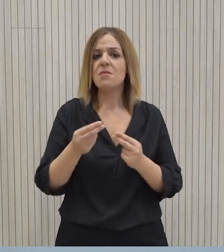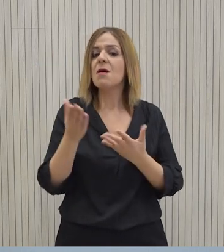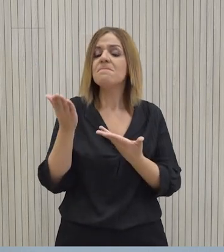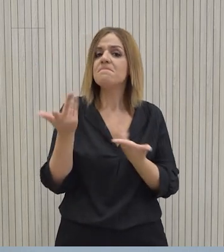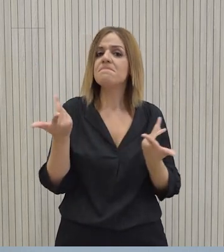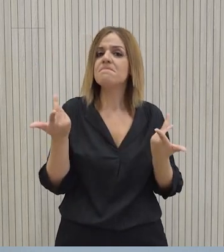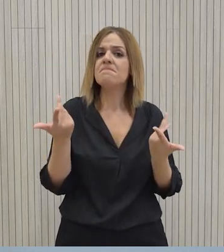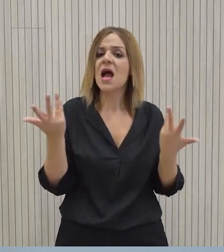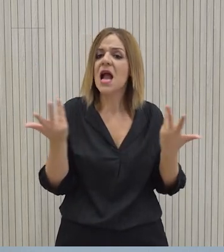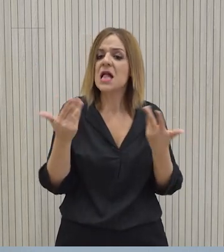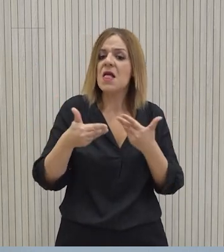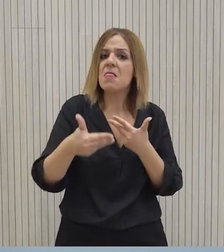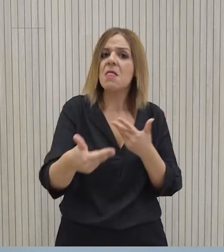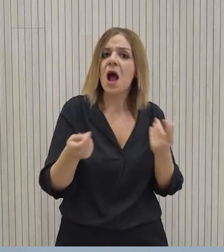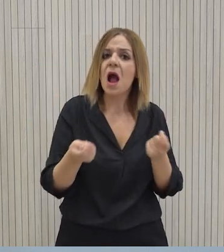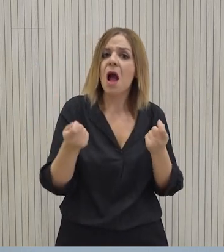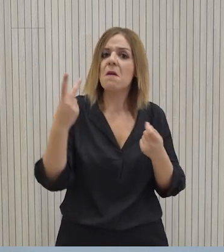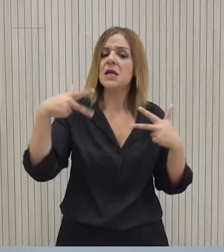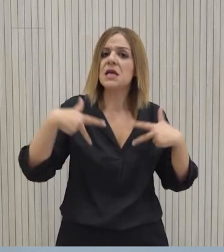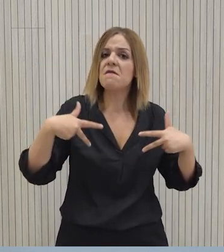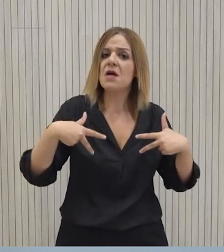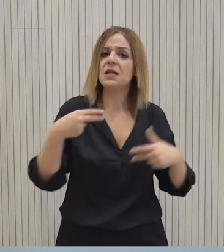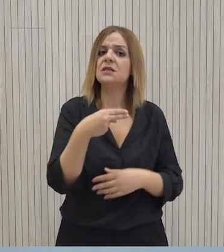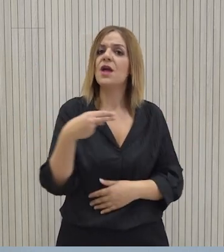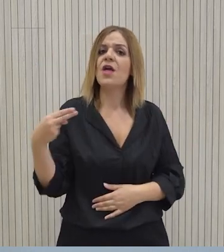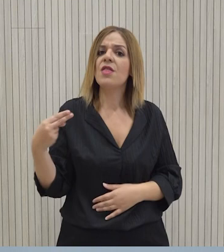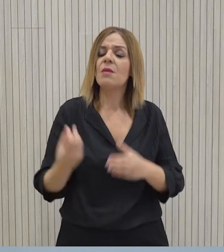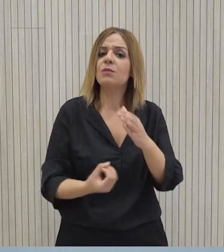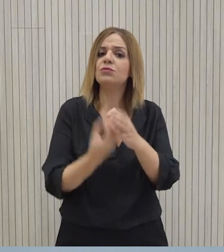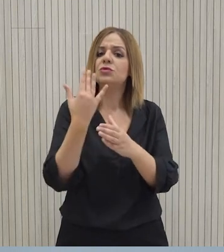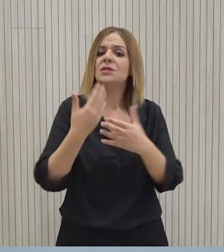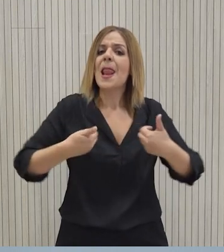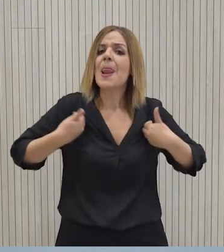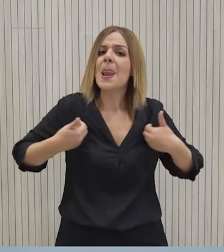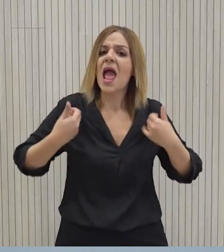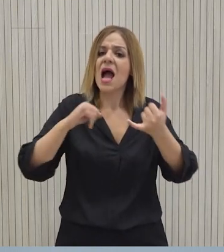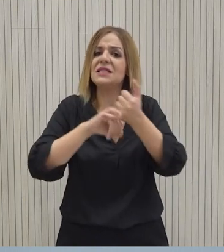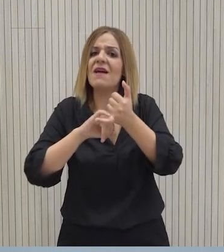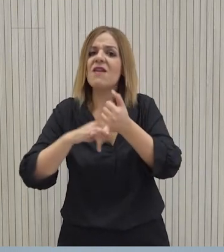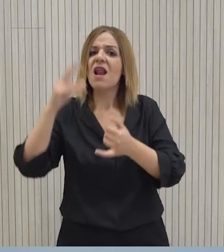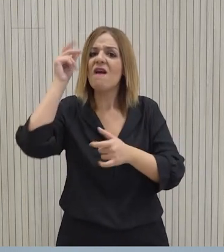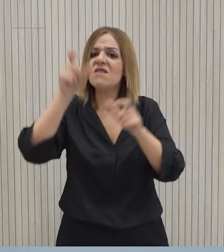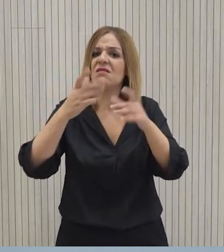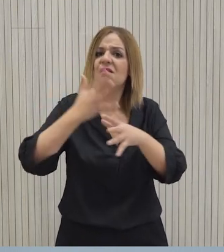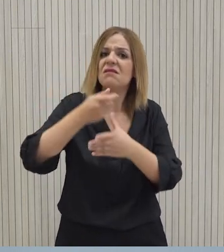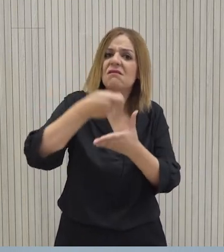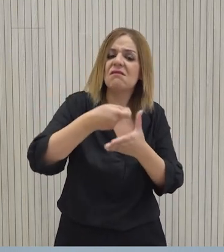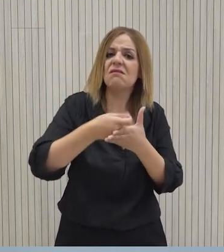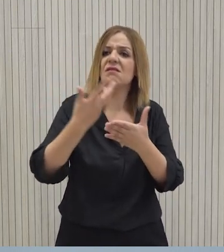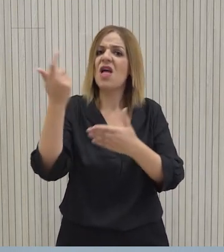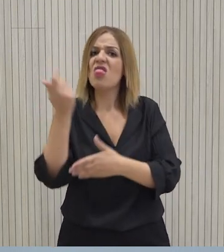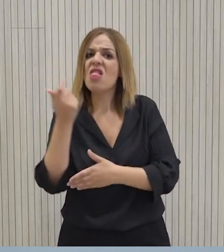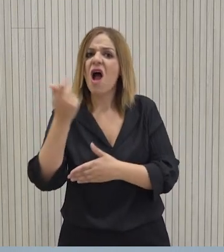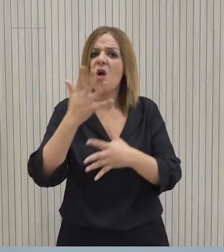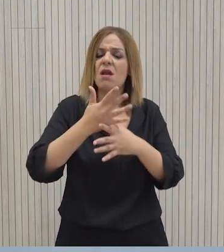Υπάρχει κάτι σάμεσα σχέδια της κυβέρνησης τα νέα ζευγάρια και τους σφηδιτές και ό,τι έχουμε δει τα